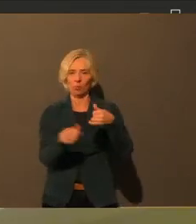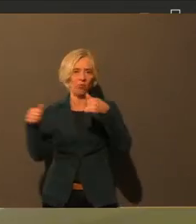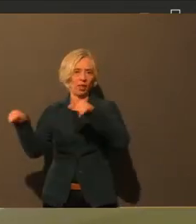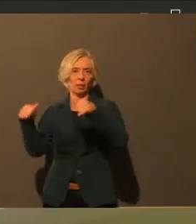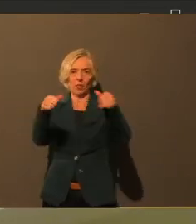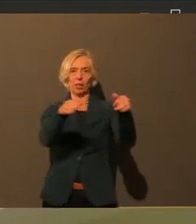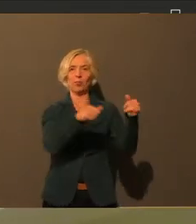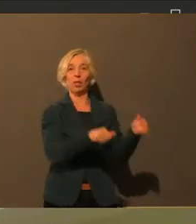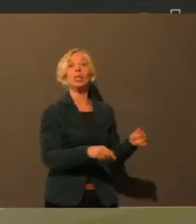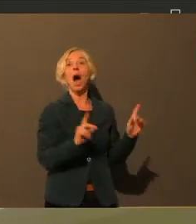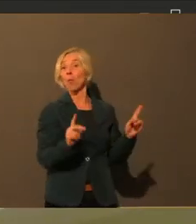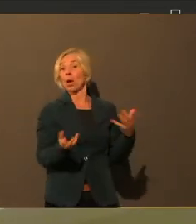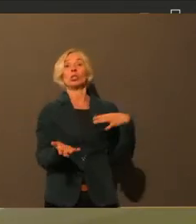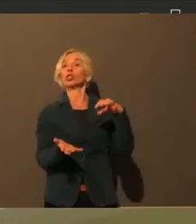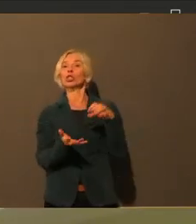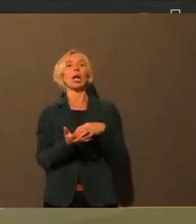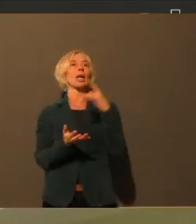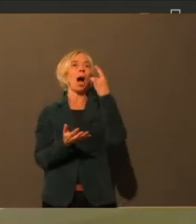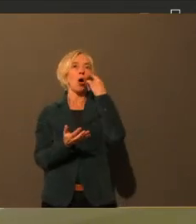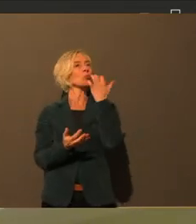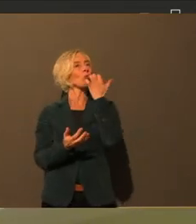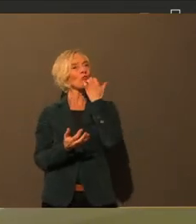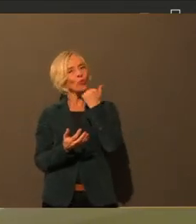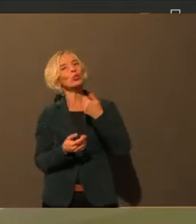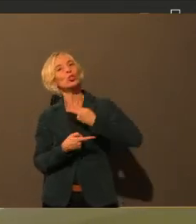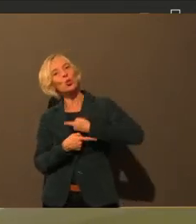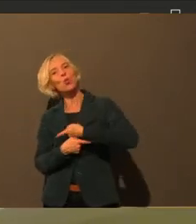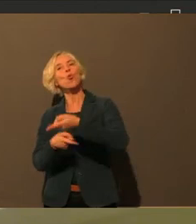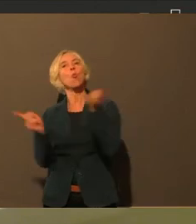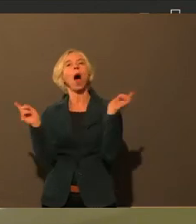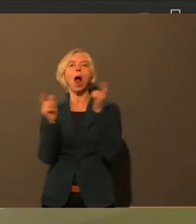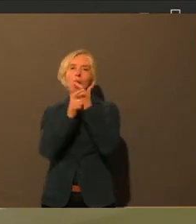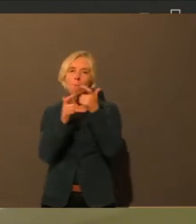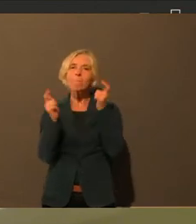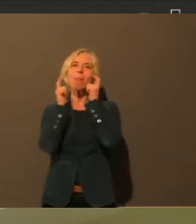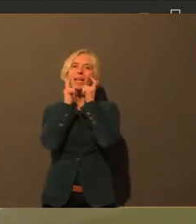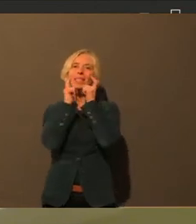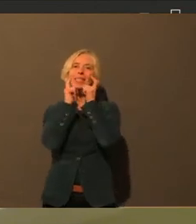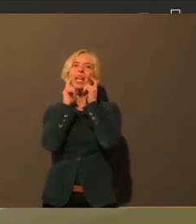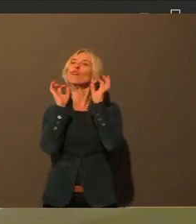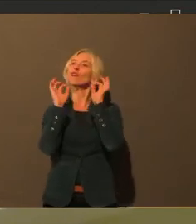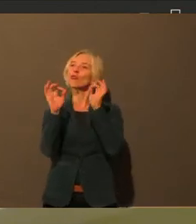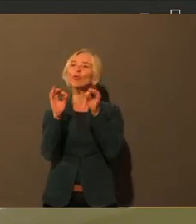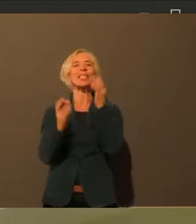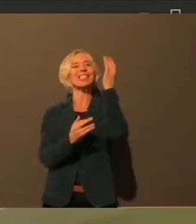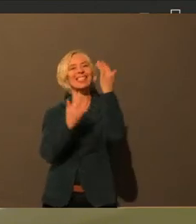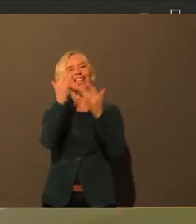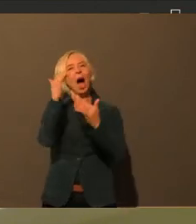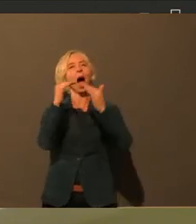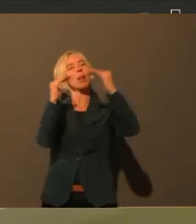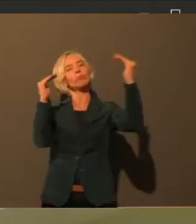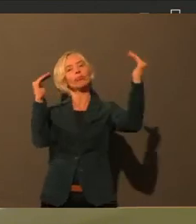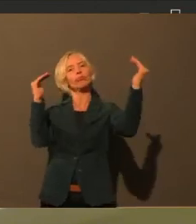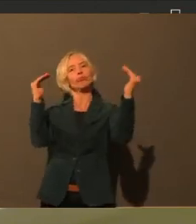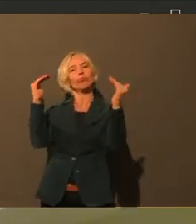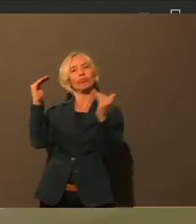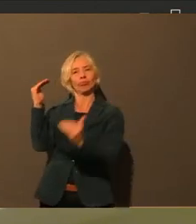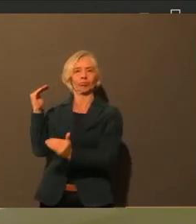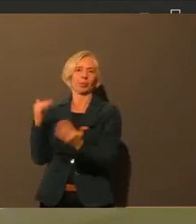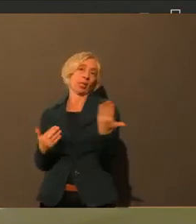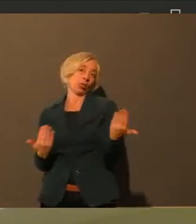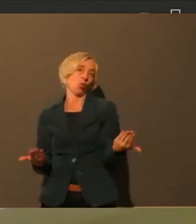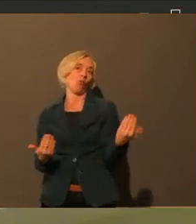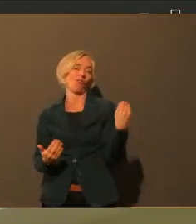Augsburg Maske trägt, um einfach die Zahlen runterzubringen. Das wäre so ein proaktiver Vorschlag, statt